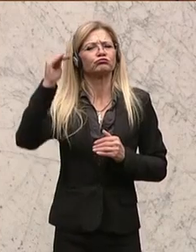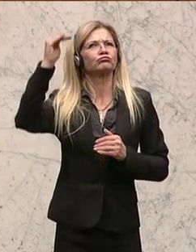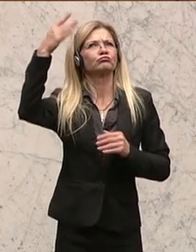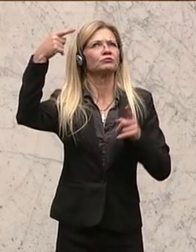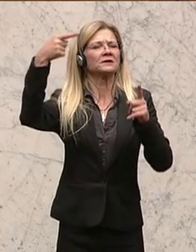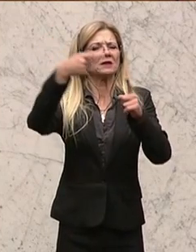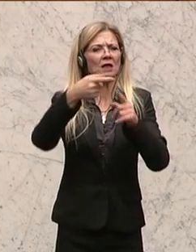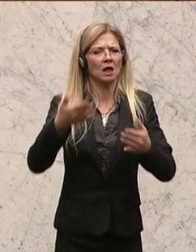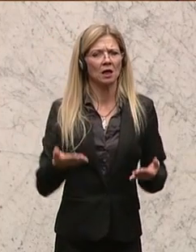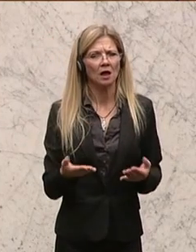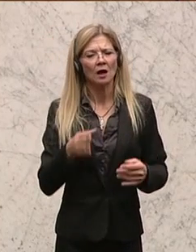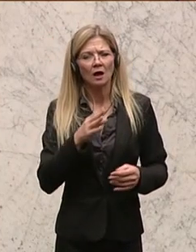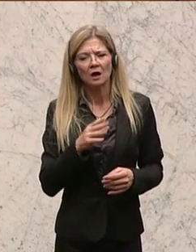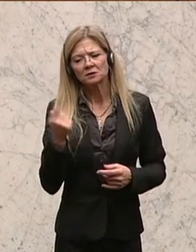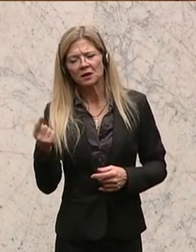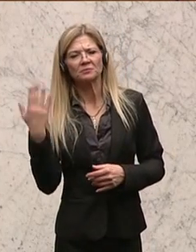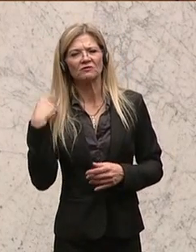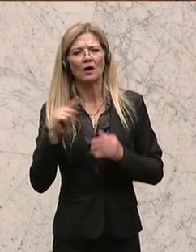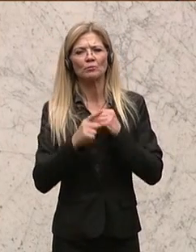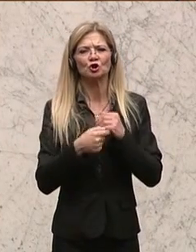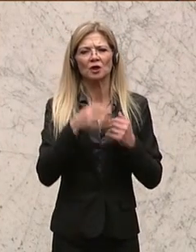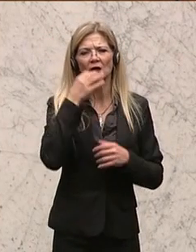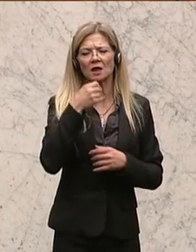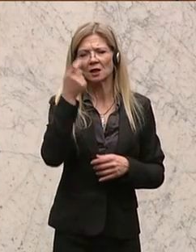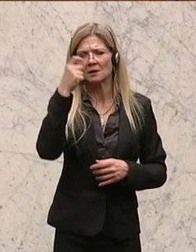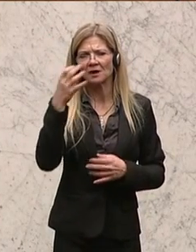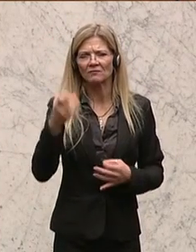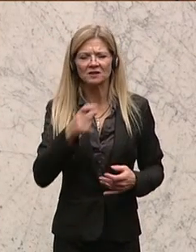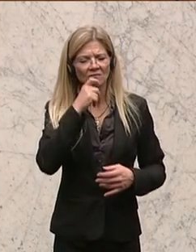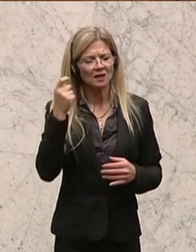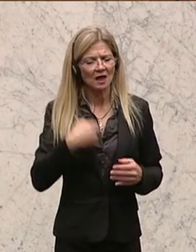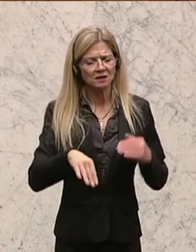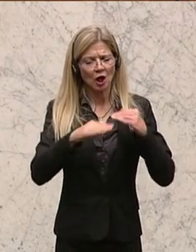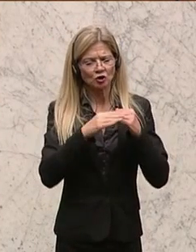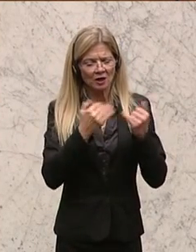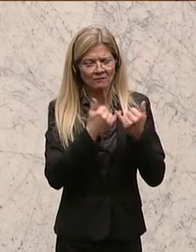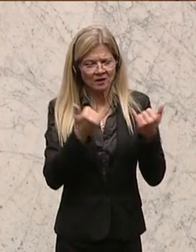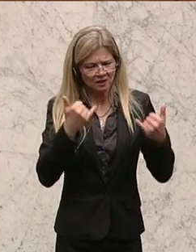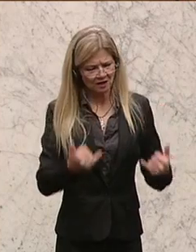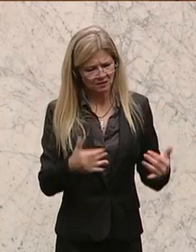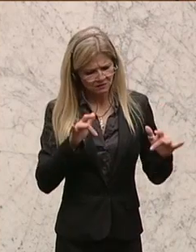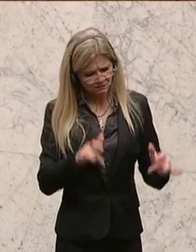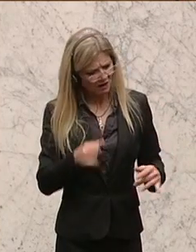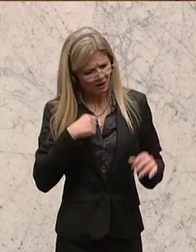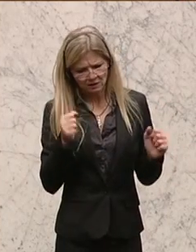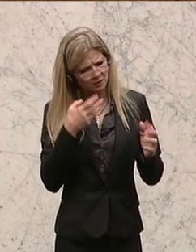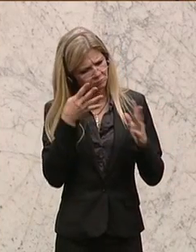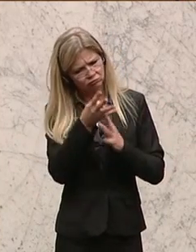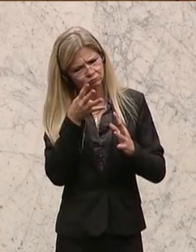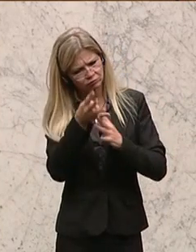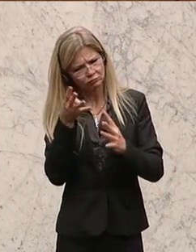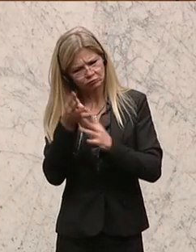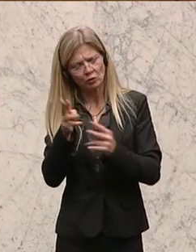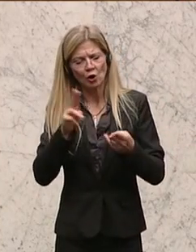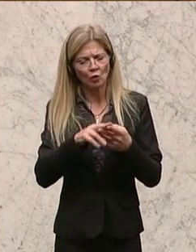in dem Sie gemeint haben, schon in Ihrer Budgetrede des Vorjahres, der Finanzausgleich in seiner heutigen Form ist undurchschaubar und durch viele Finanzströme